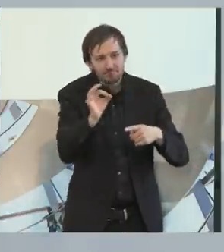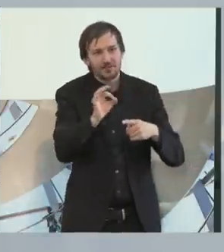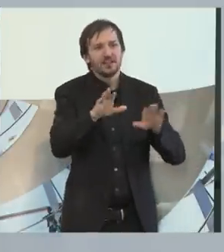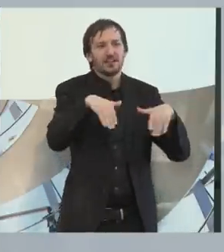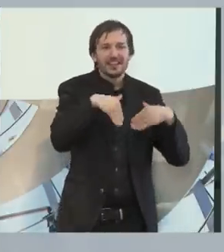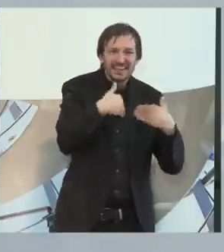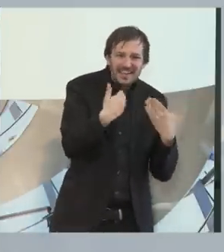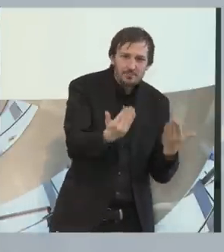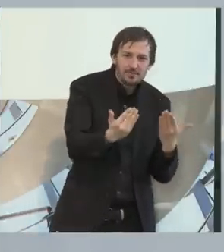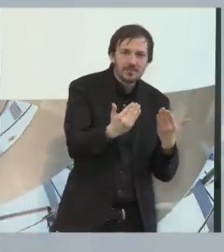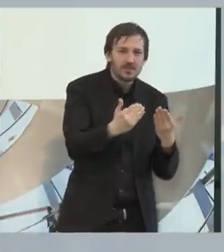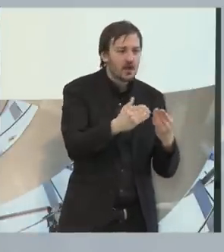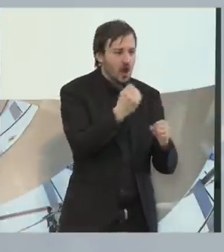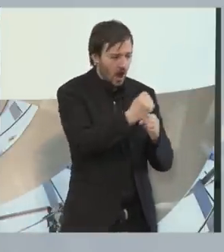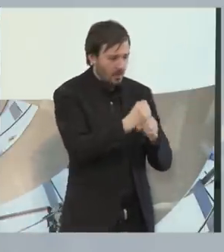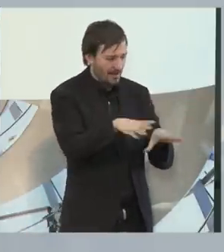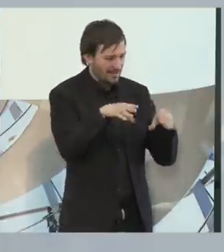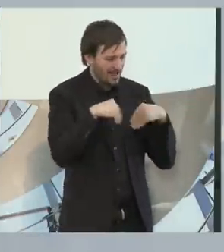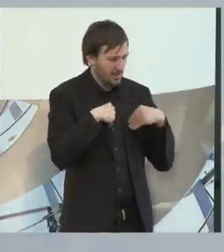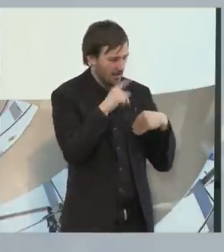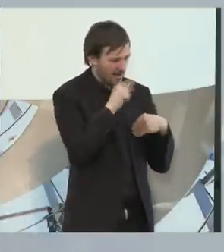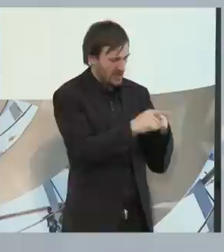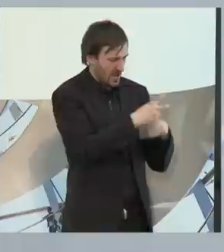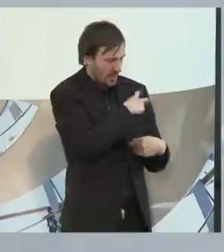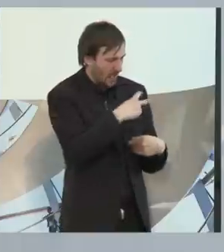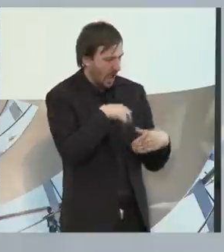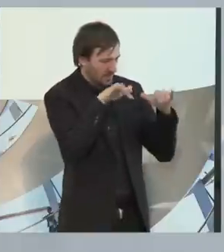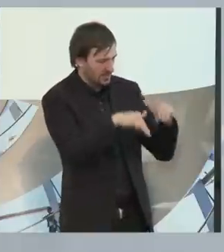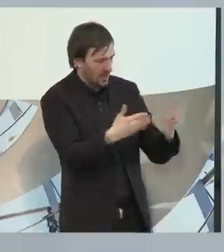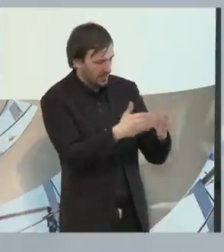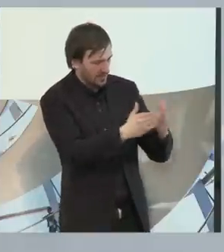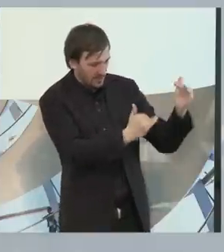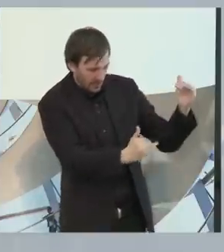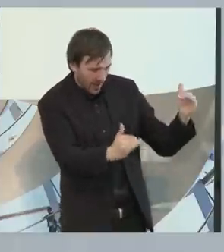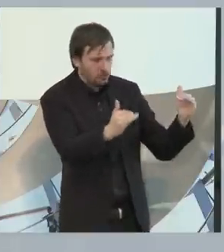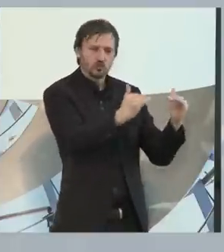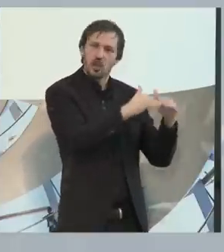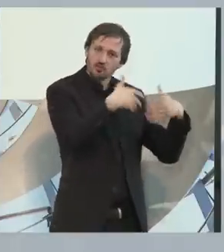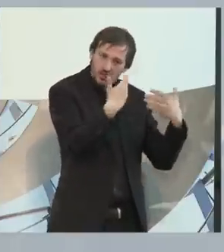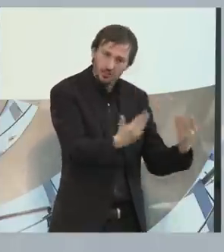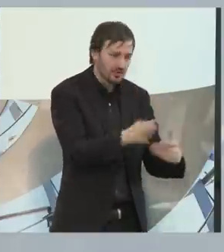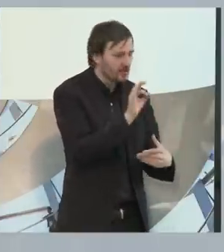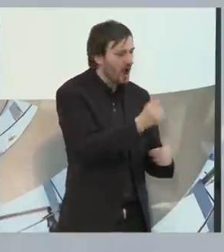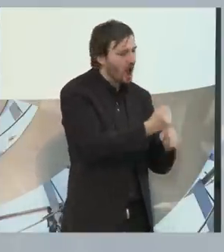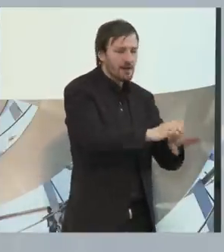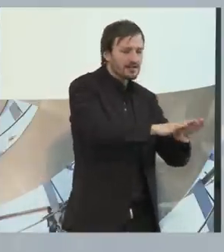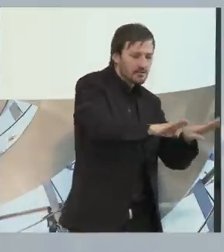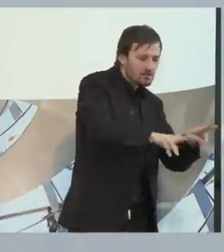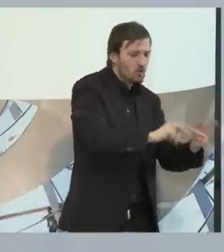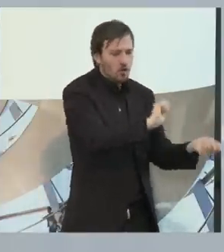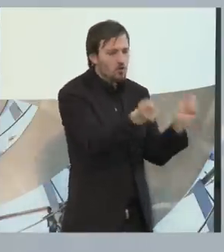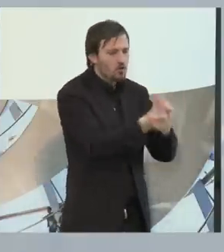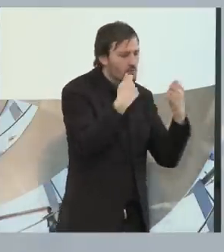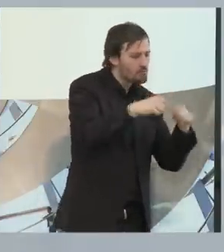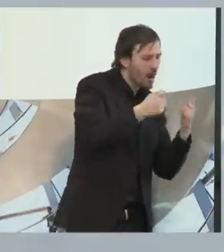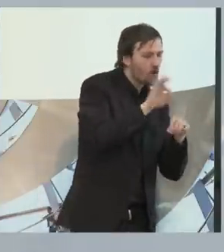die jeden Arbeitgeber Nachteile ausgleichen, dass der Arbeitsplatz zum Beispiel passend für eine Behinderung gebaut wird. In den Kassen haben wir Geld